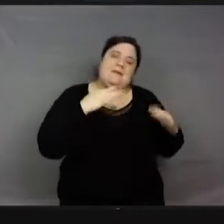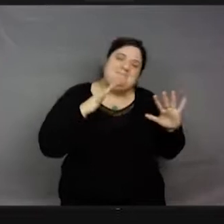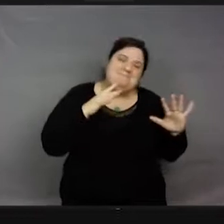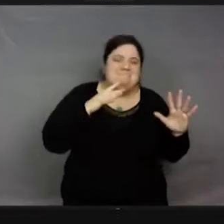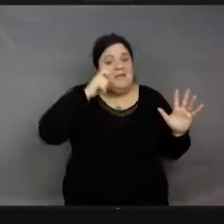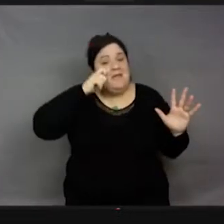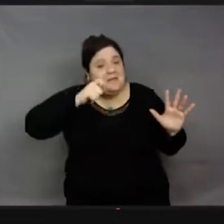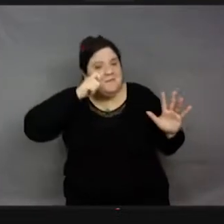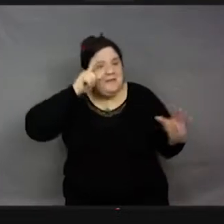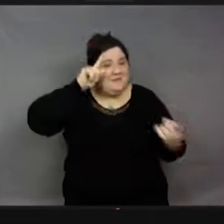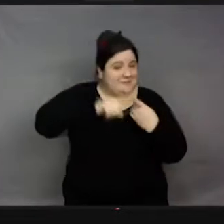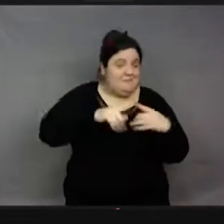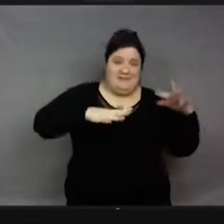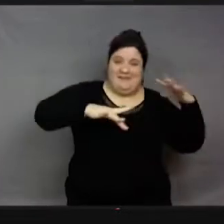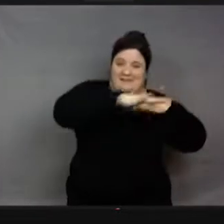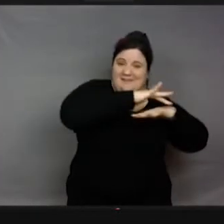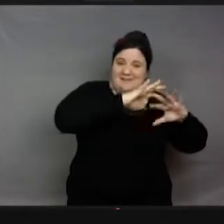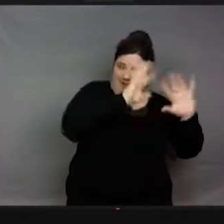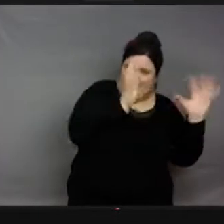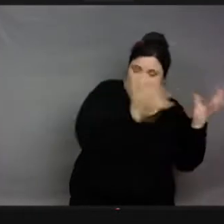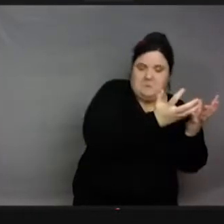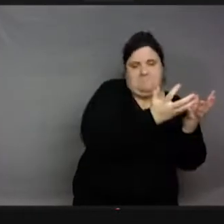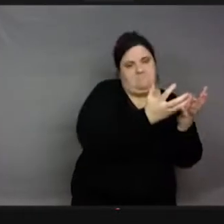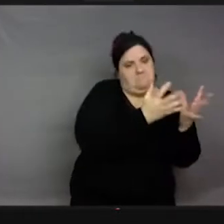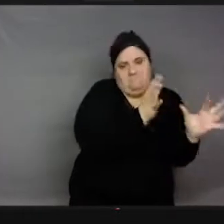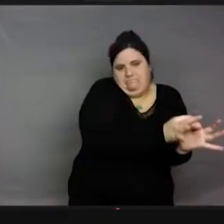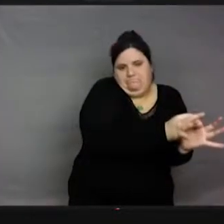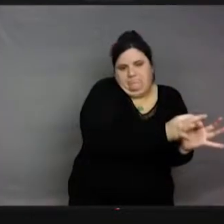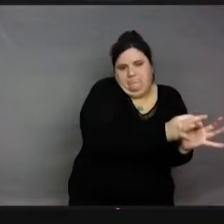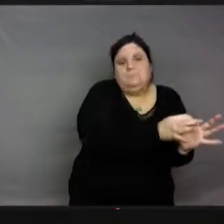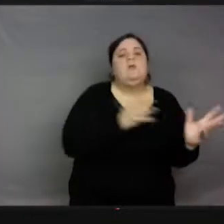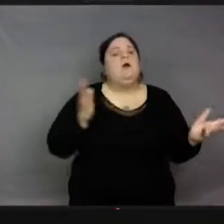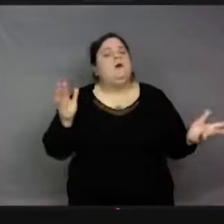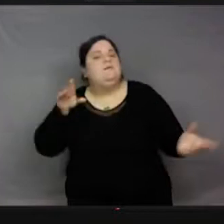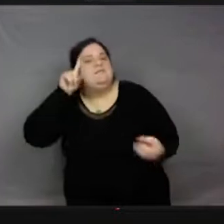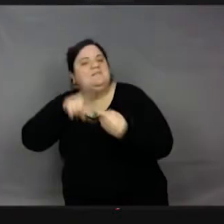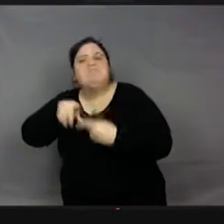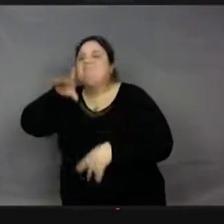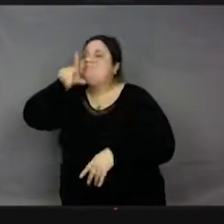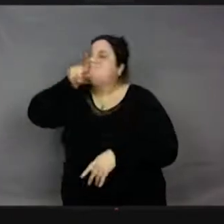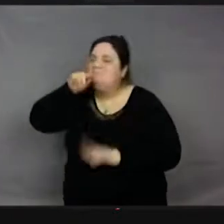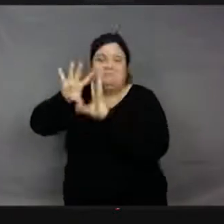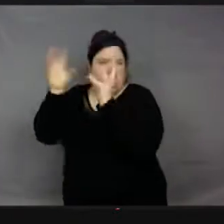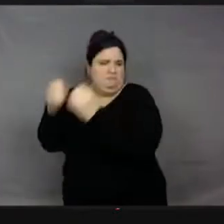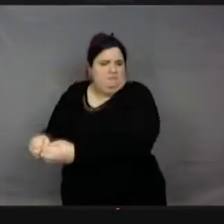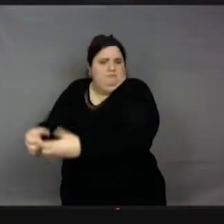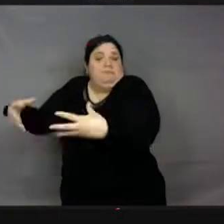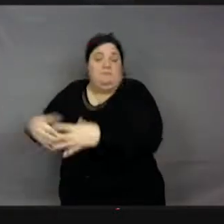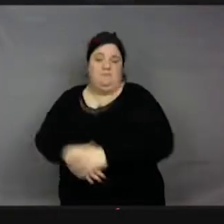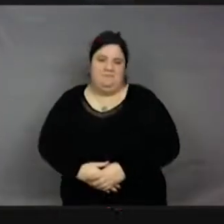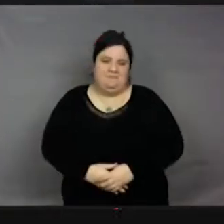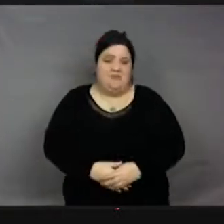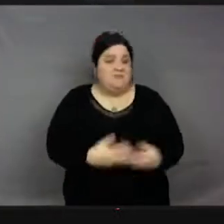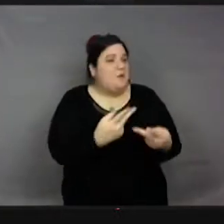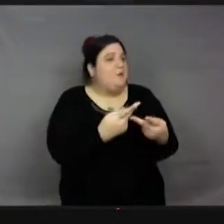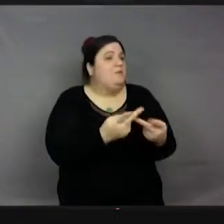ornithologues. Les scientifiques sont un peu comme le grand public. Ils aiment d'abord les mammifères, ensuite les oiseaux. C'est pour ça que vous êtes